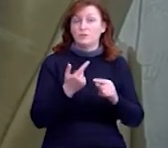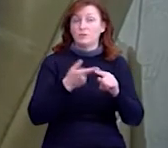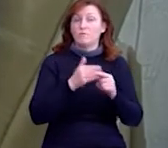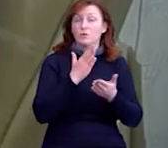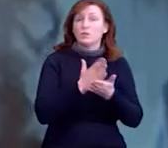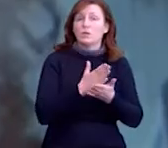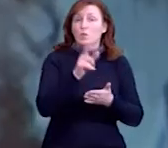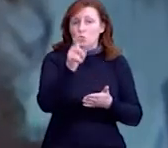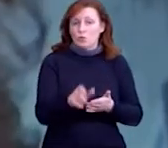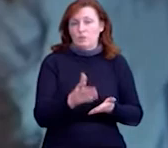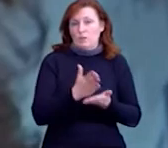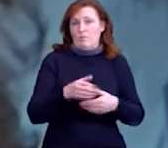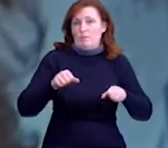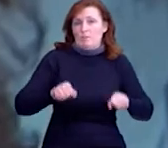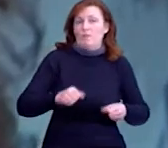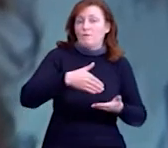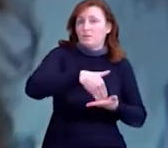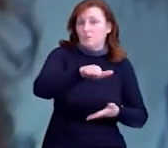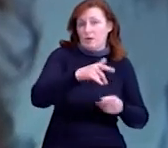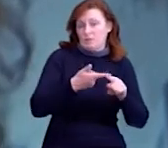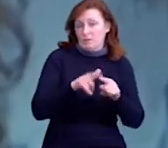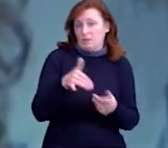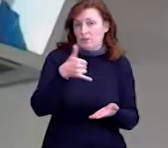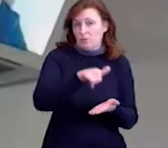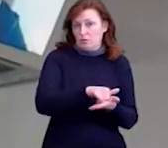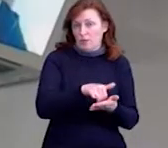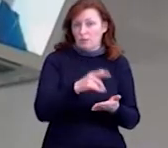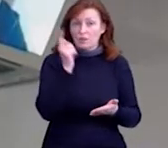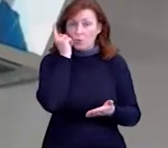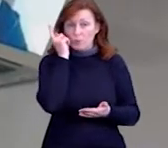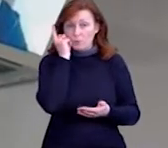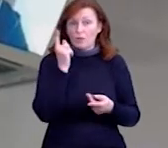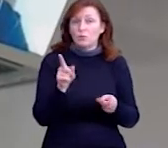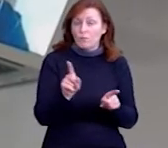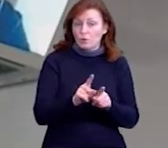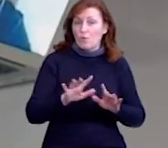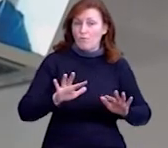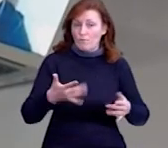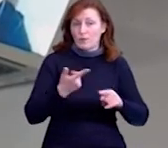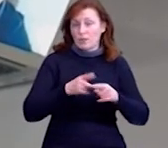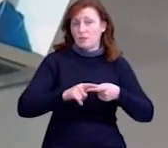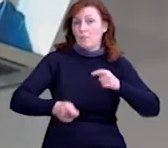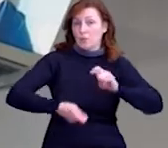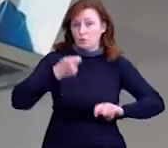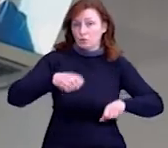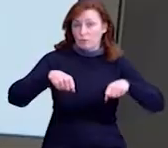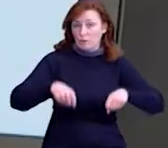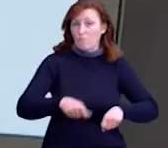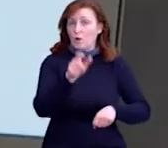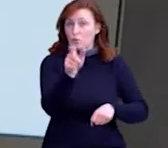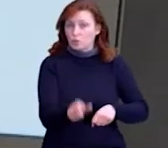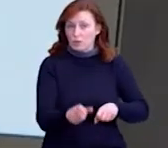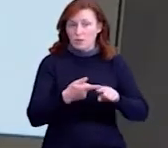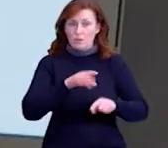засіб контролю, і людина має право відмовитися від нього, кажуть у Мінцифрі. Однак навіть у такому випадку це порушує права людини. Адже